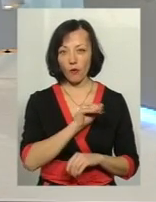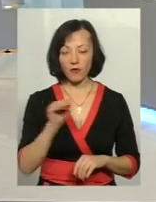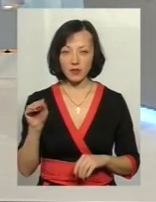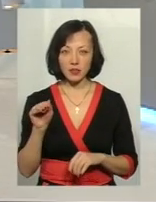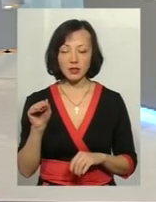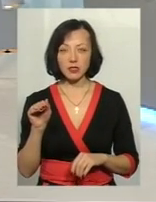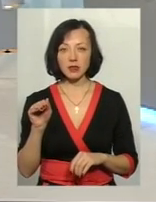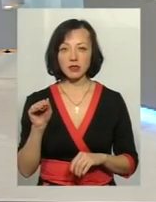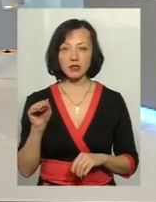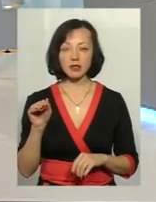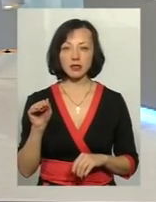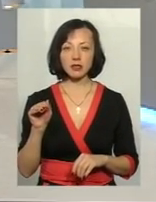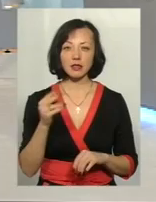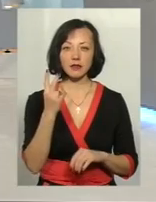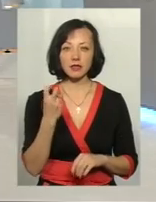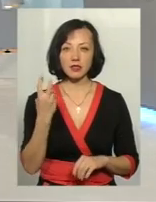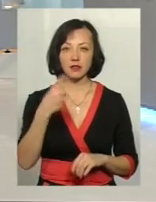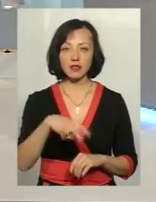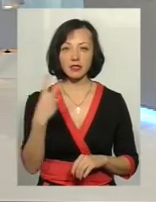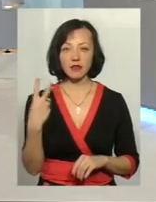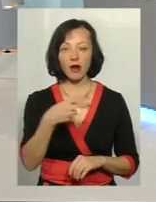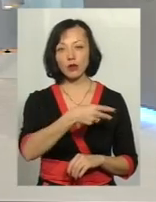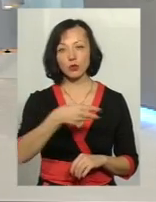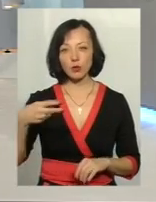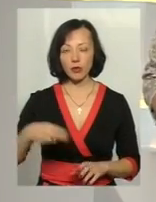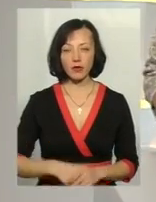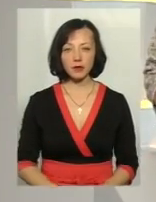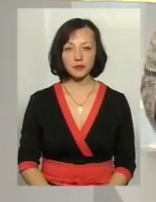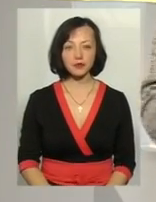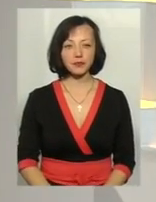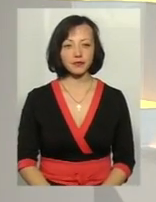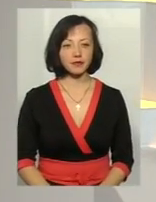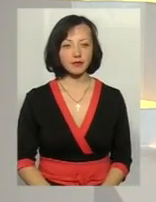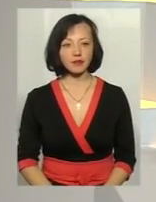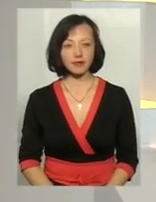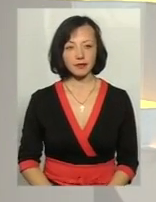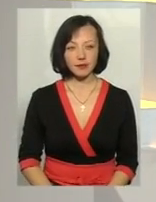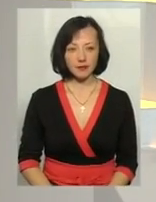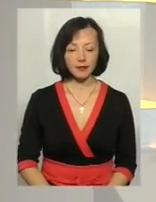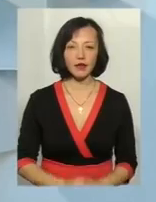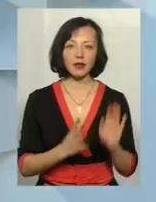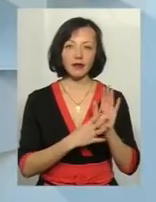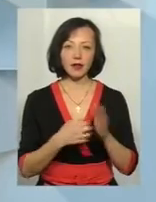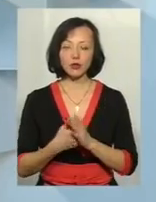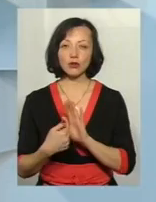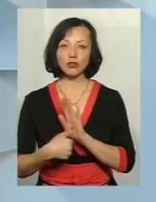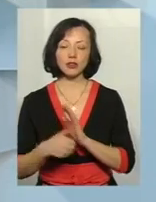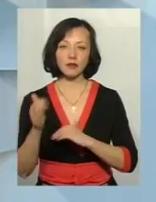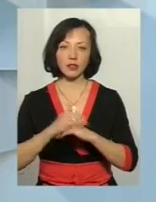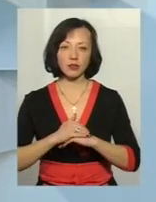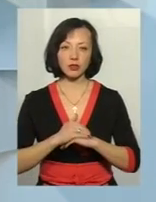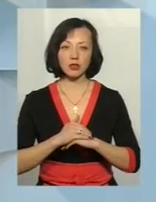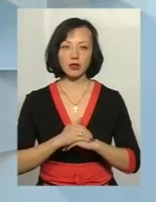Другий поверх офіс 222. Офіс 222. І так само робочий... З до 6 вечора